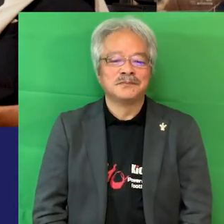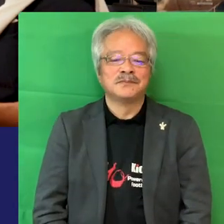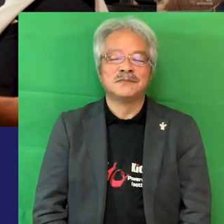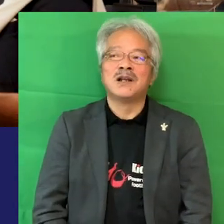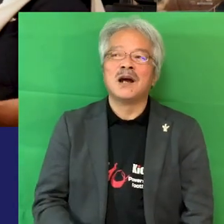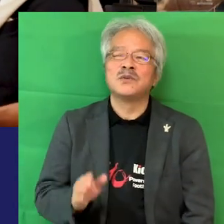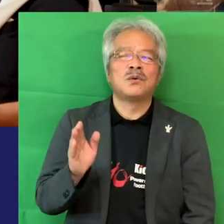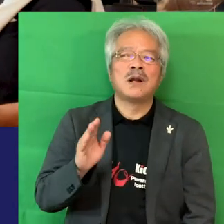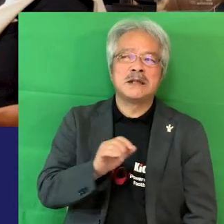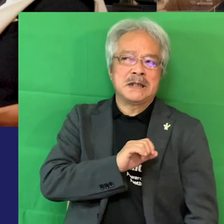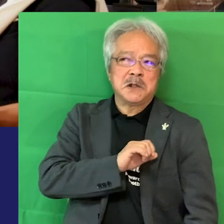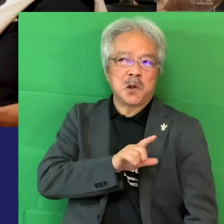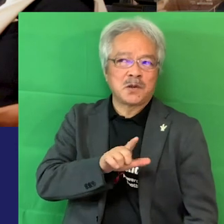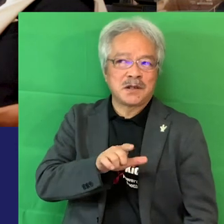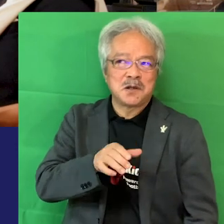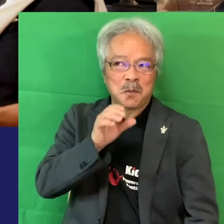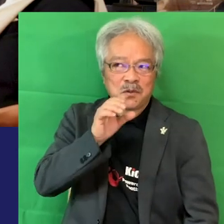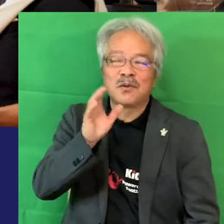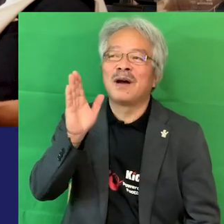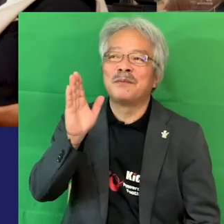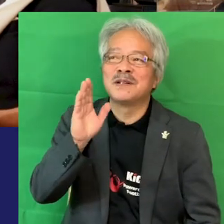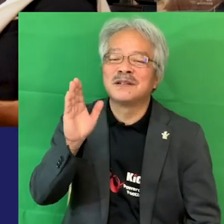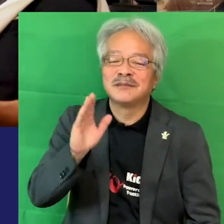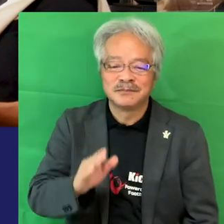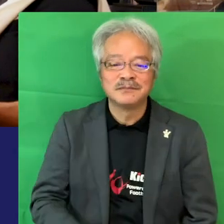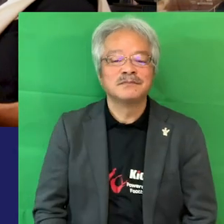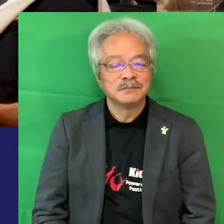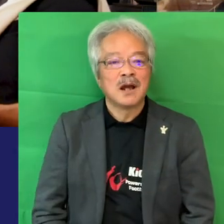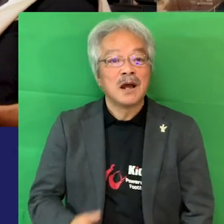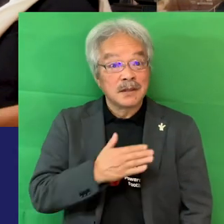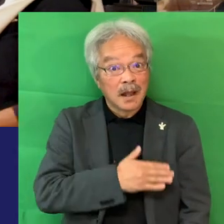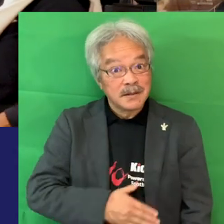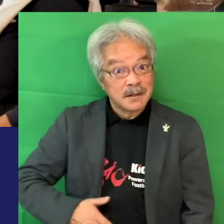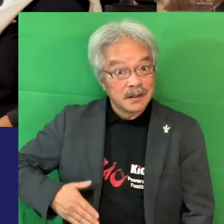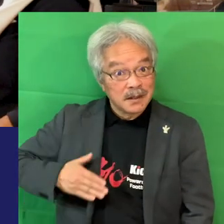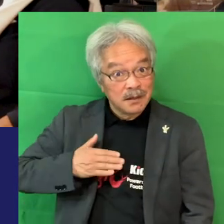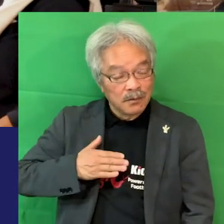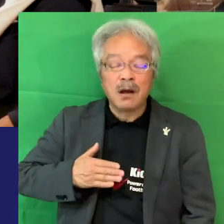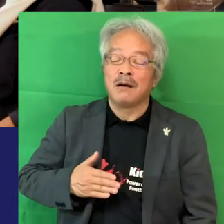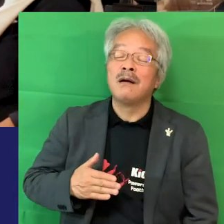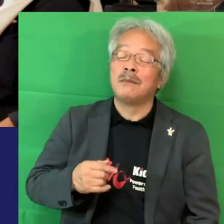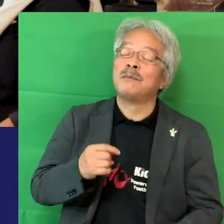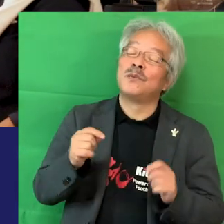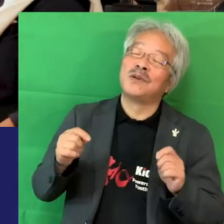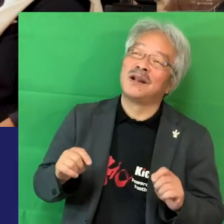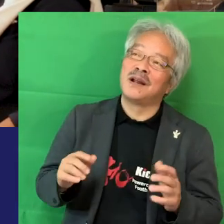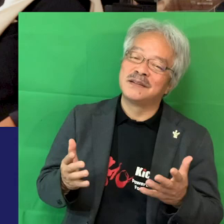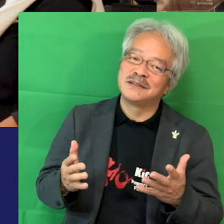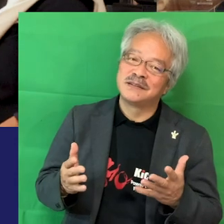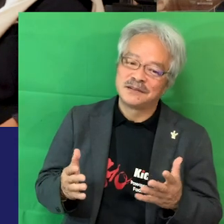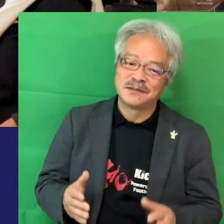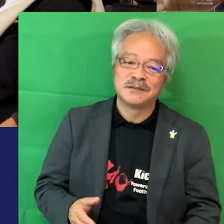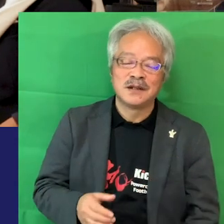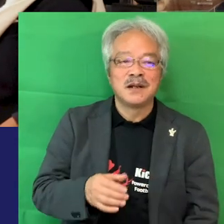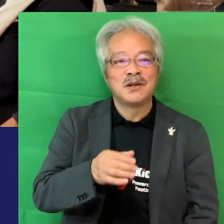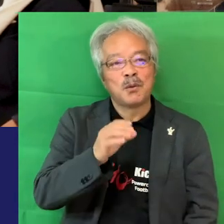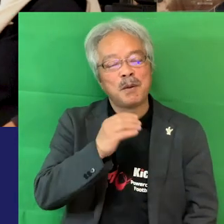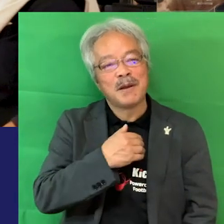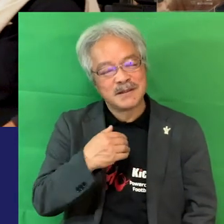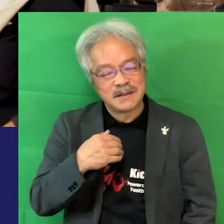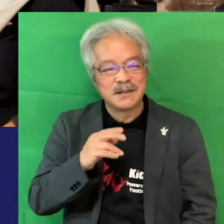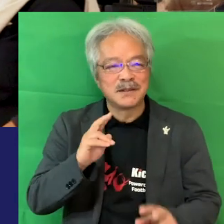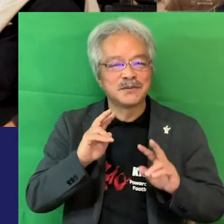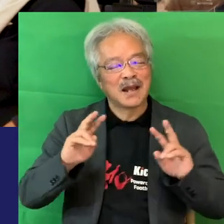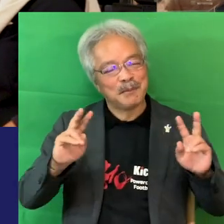そんなに今積極的に飲むことはしないですけどまあ体質的には飲めますし歌います